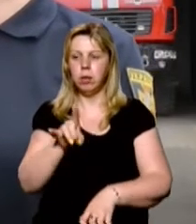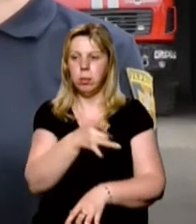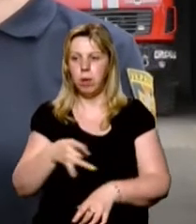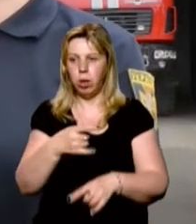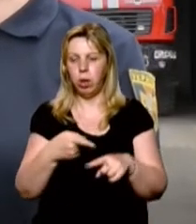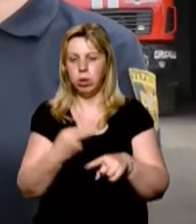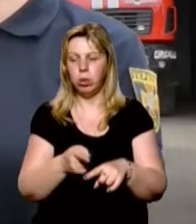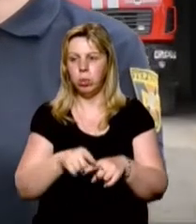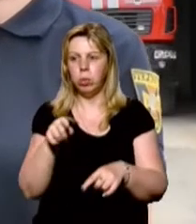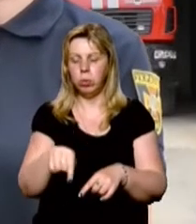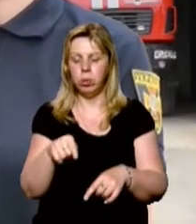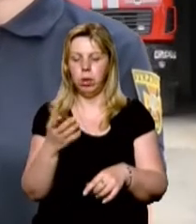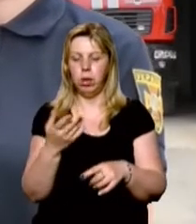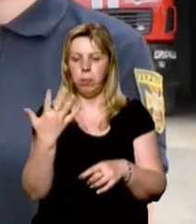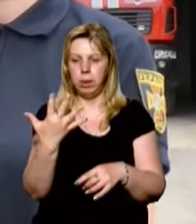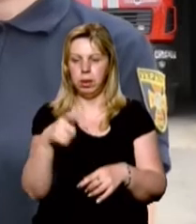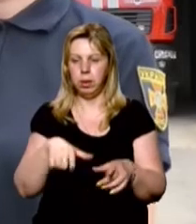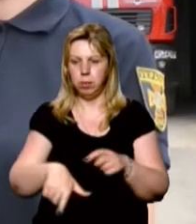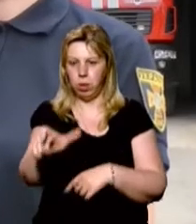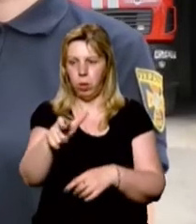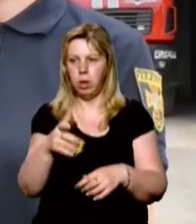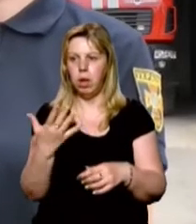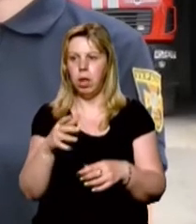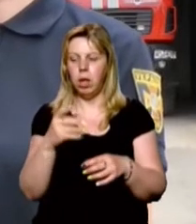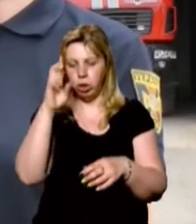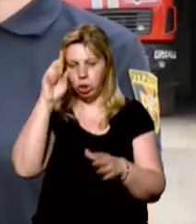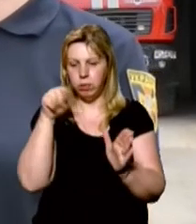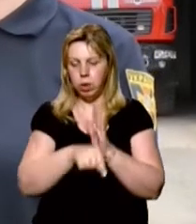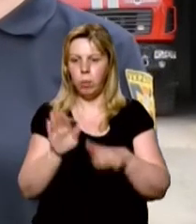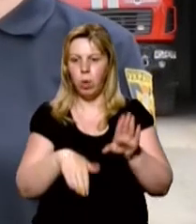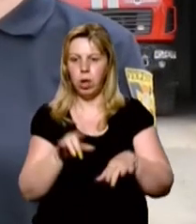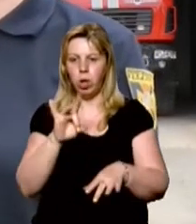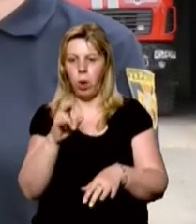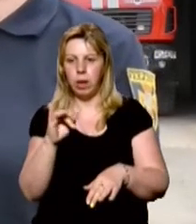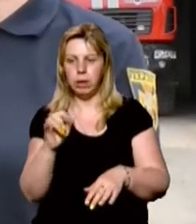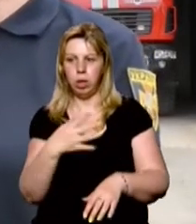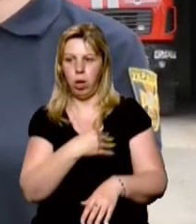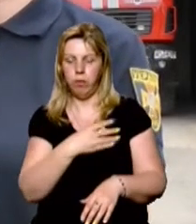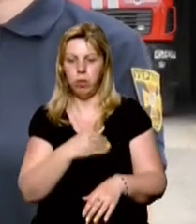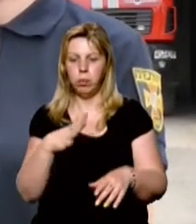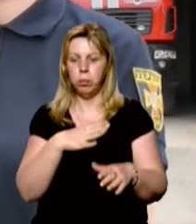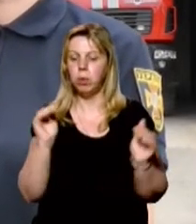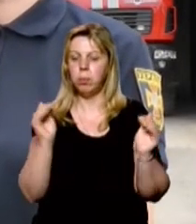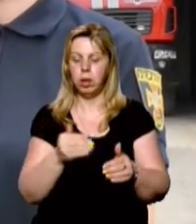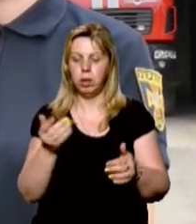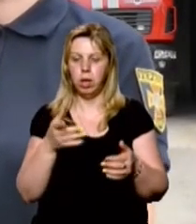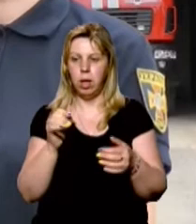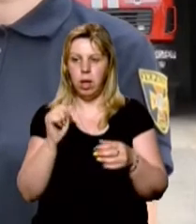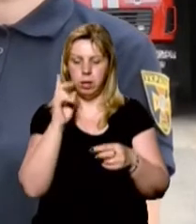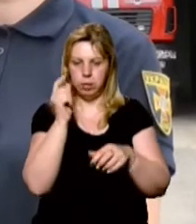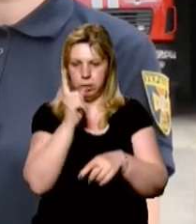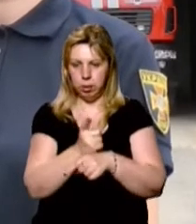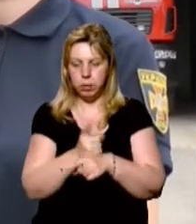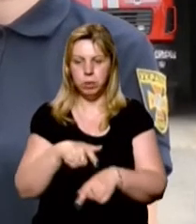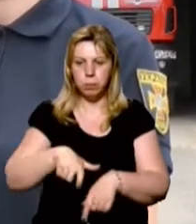районі. Тут у нас п'яти ділянках дороги державного значення Мукачево-Рогатин-Львів був обмежений проїзд, тобто втіпка там